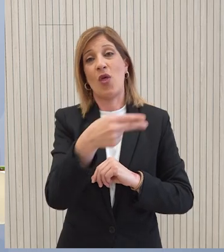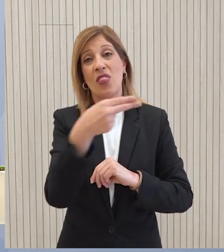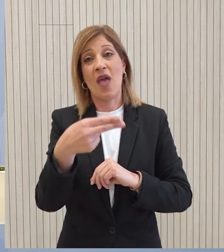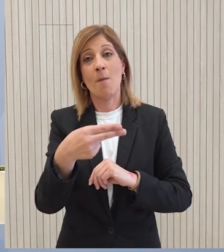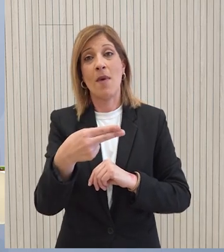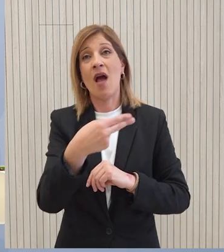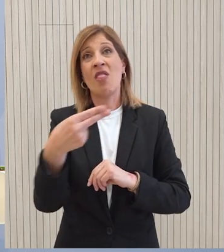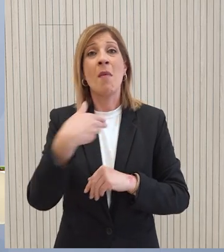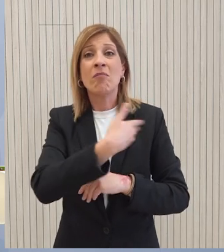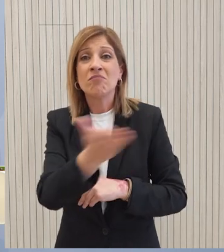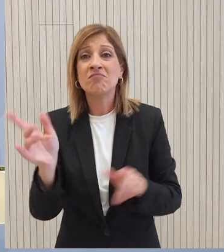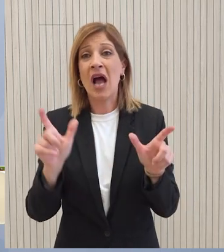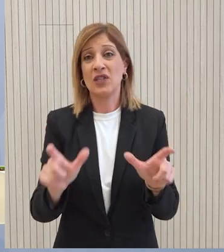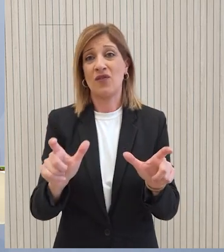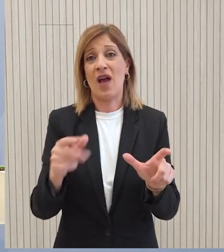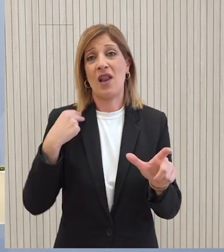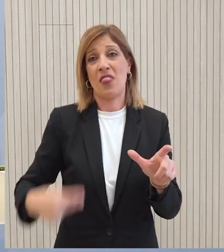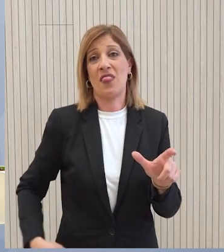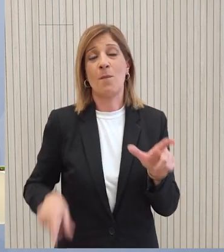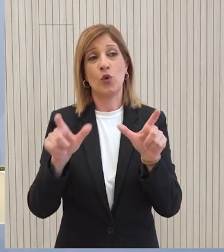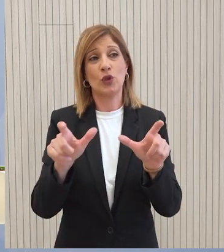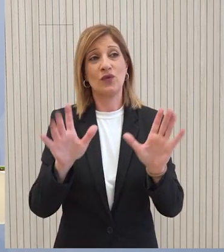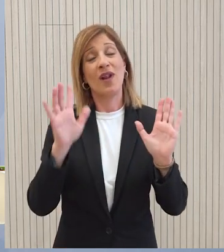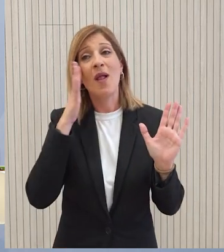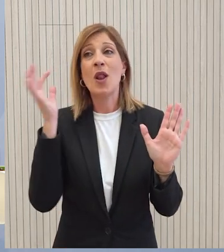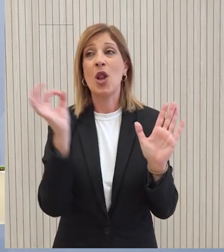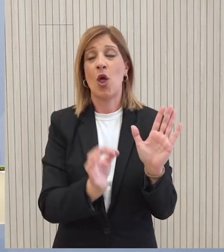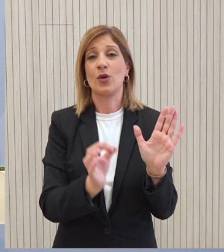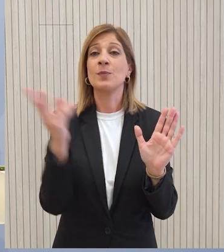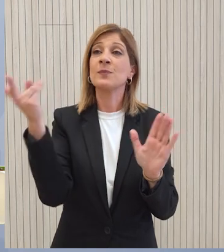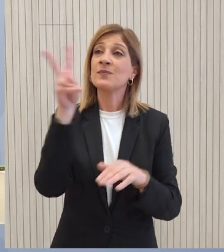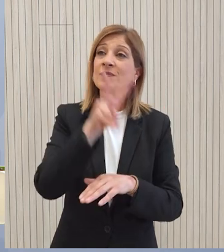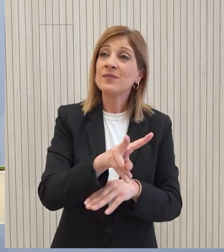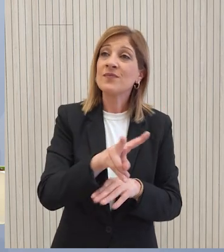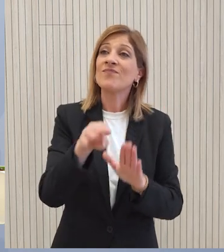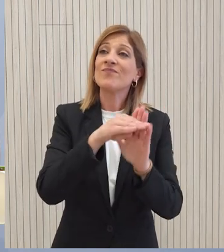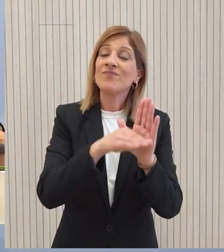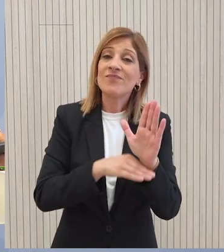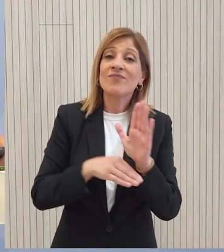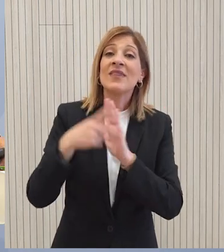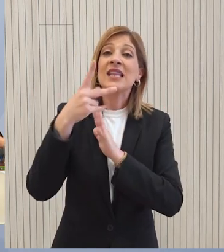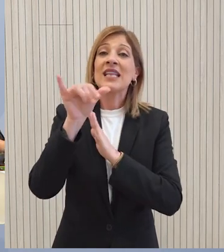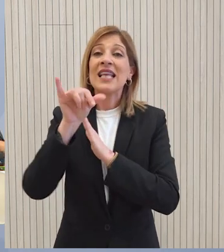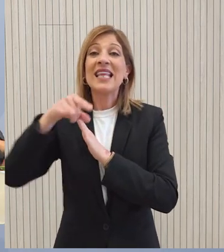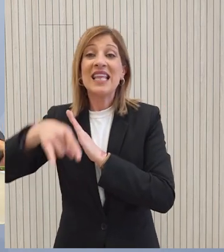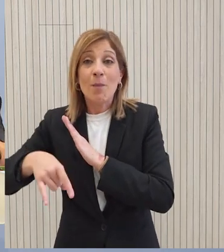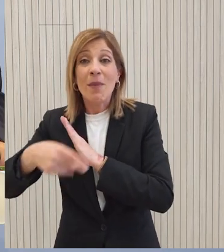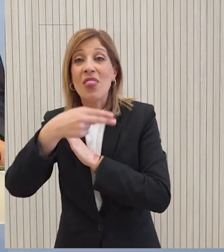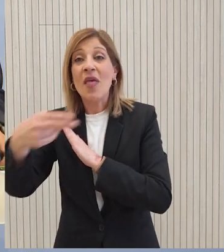δημόσιας ασφαλής Ότι άπτυτε της οργάνωσης και του οργανογράμματος της ΚΙΠ αντιλαμβάνεστε ότι είναι ζητήματα ασφαλής Ευχαριστώ